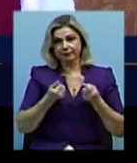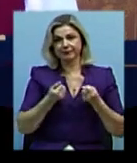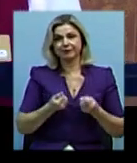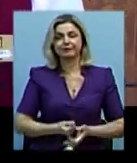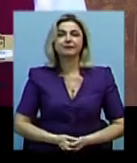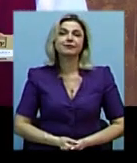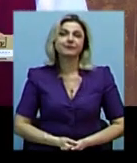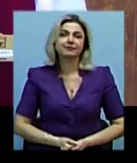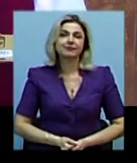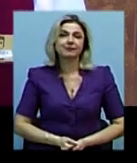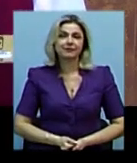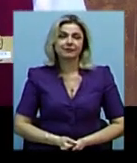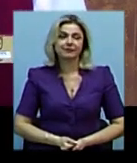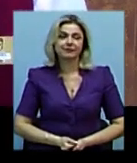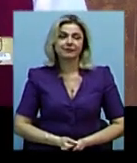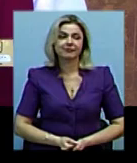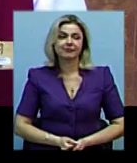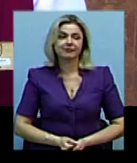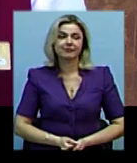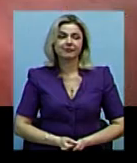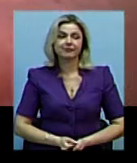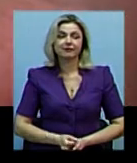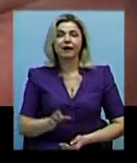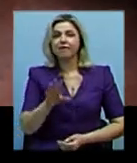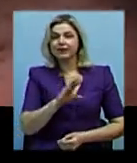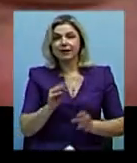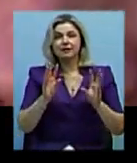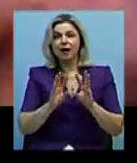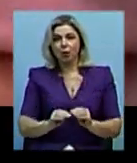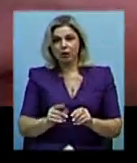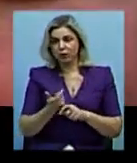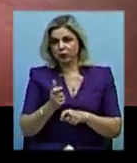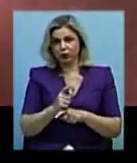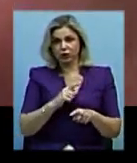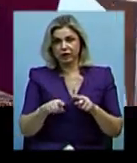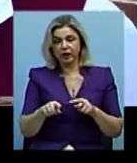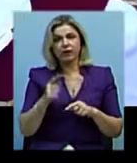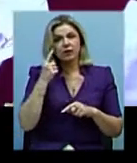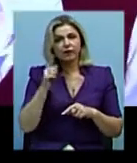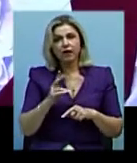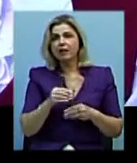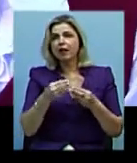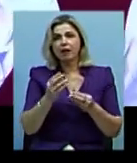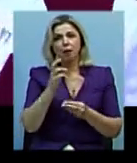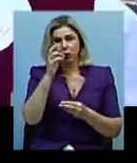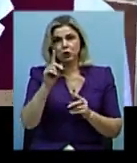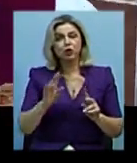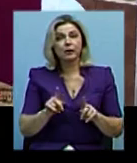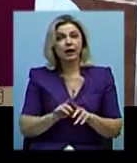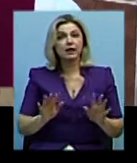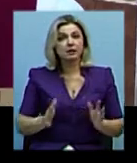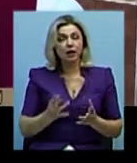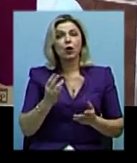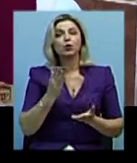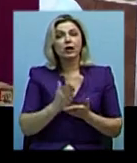Відбувалося дуже гарно, добре, швидко, усіх врятували, усе загасили, дуже швидко. Звісно, не дай Боже, щоб таке сталося, але на такі